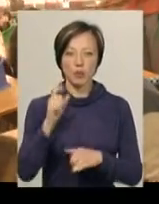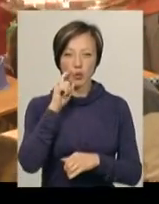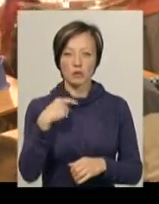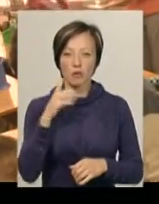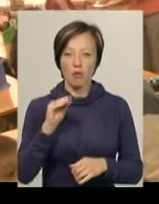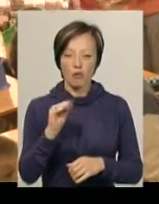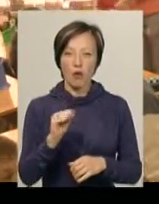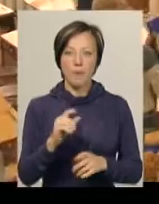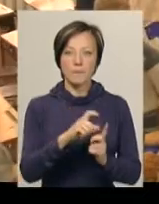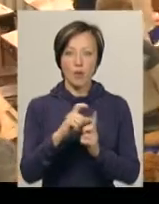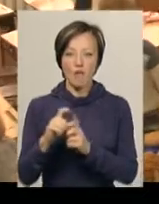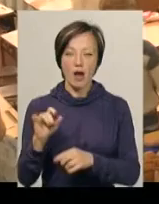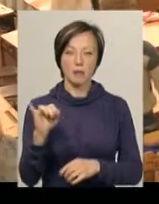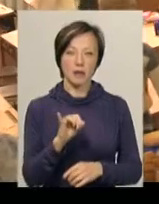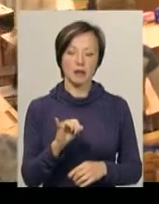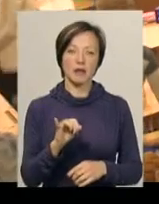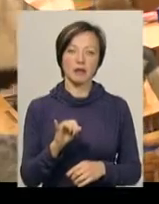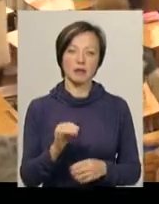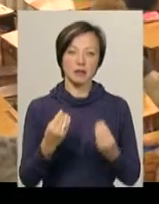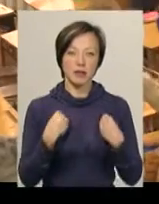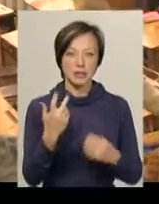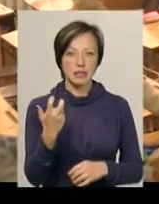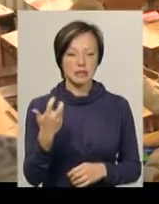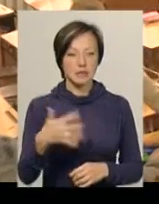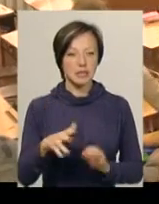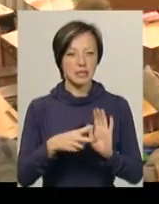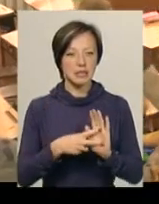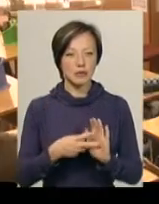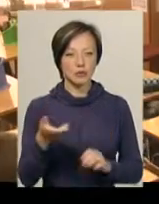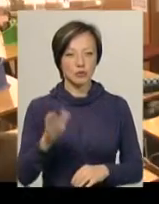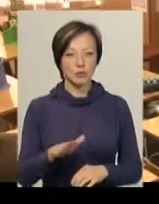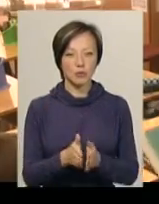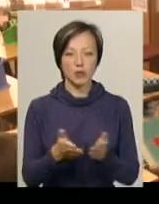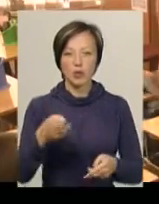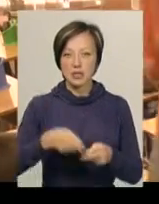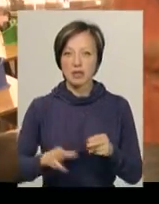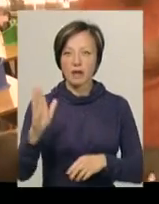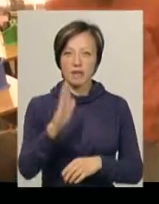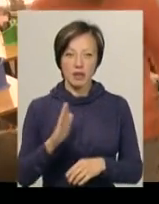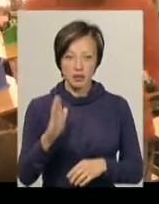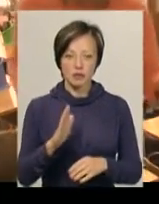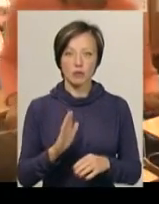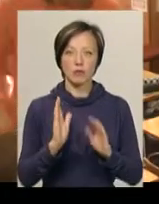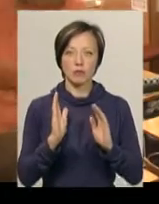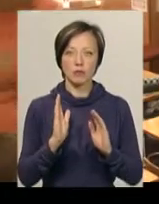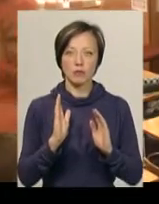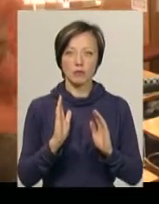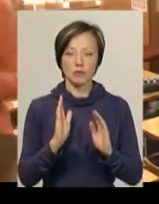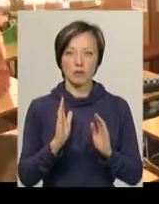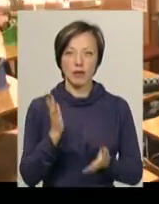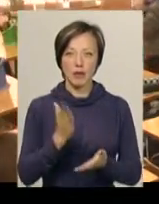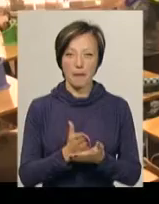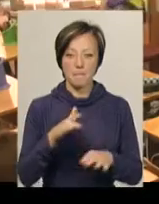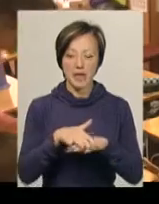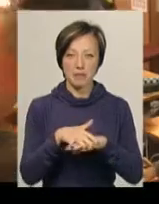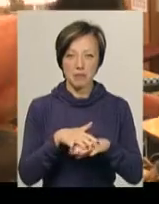мовою, тобто буквариками. Нам дали 357 підручників, до кінця вересня нас забезпечили математикою,